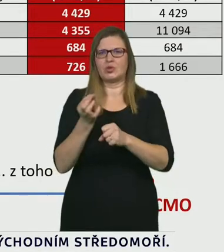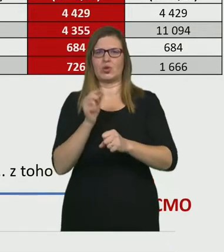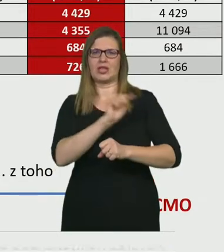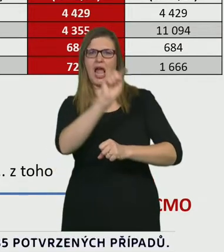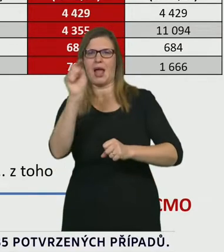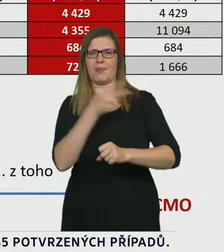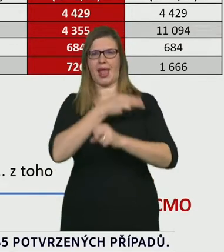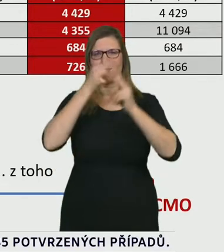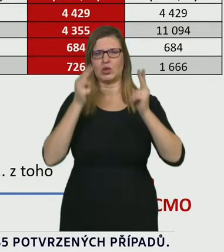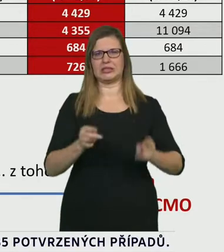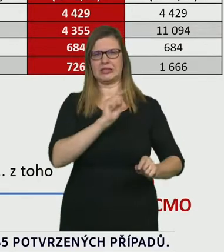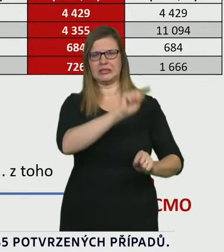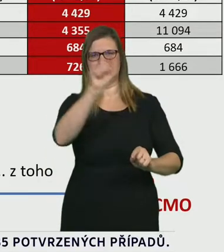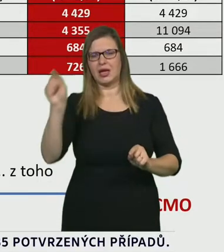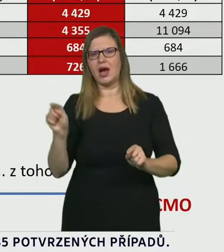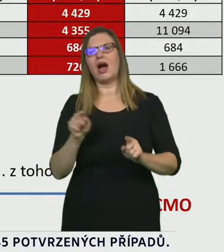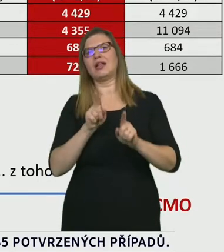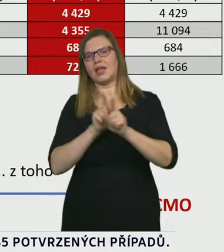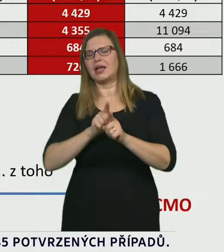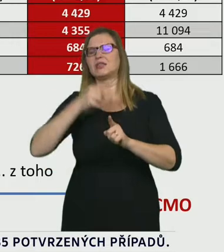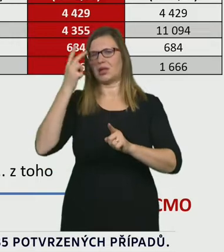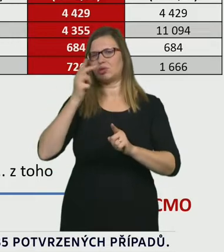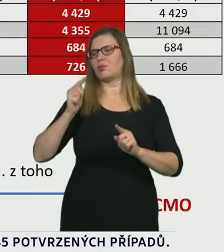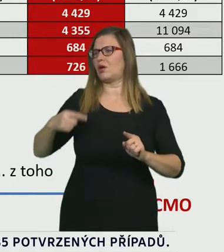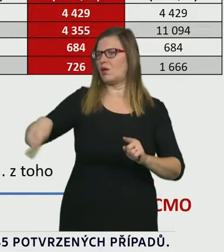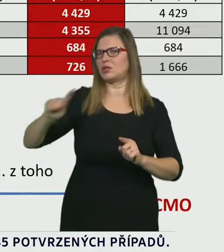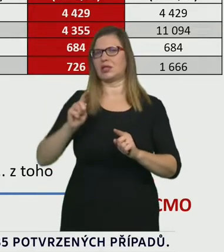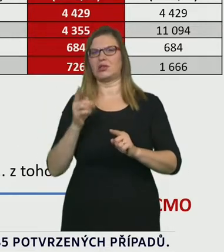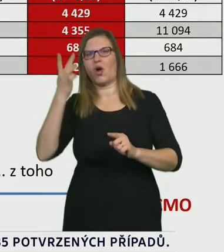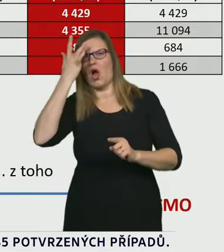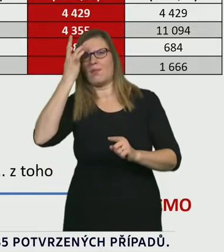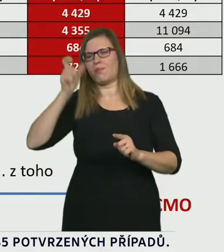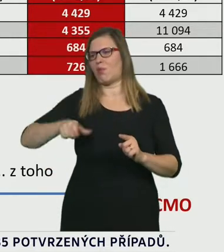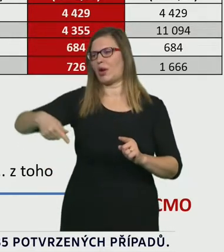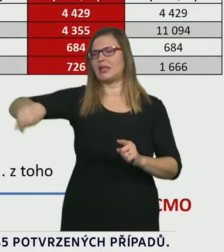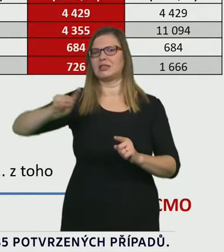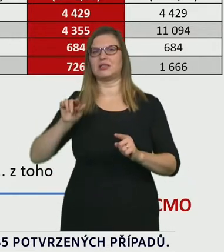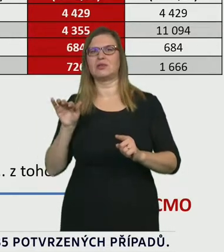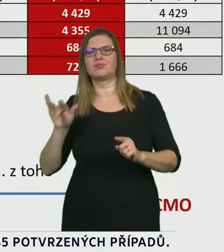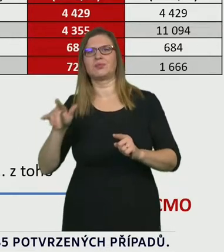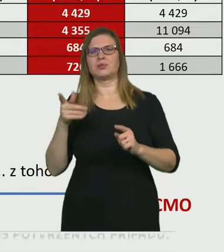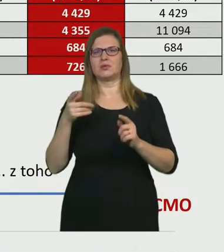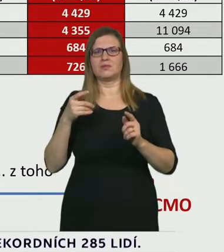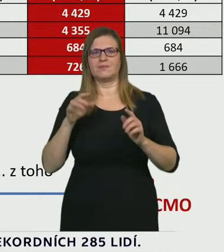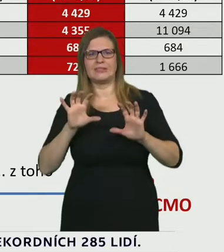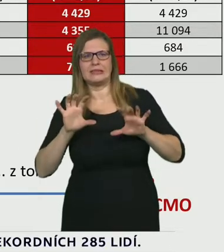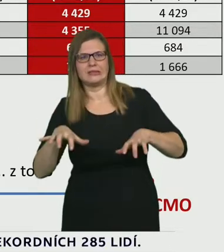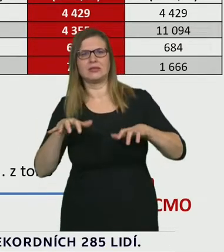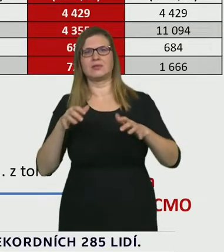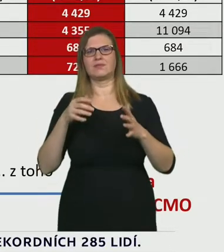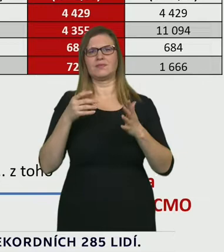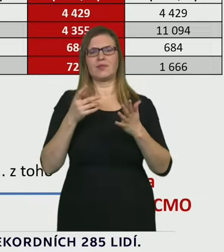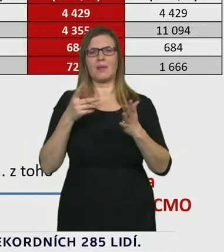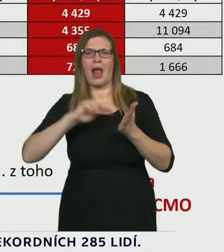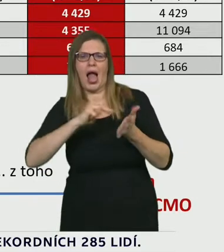takový stabilizovaný scéná, kolem toho reprodučního čísla jedna, to zná, zastavil se jakýkoliv pokles a určitě do